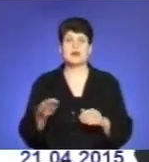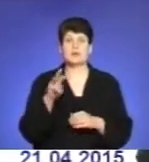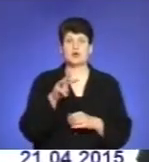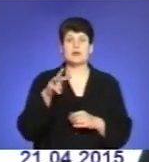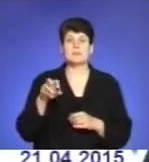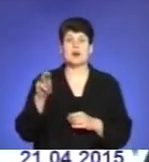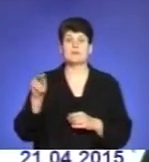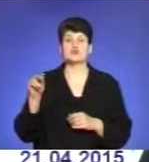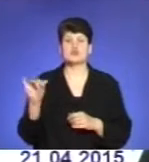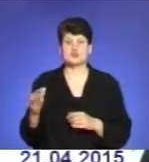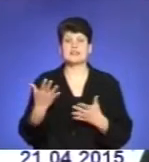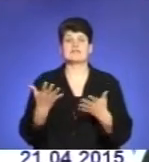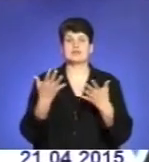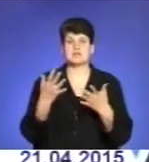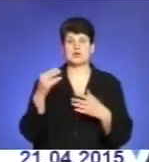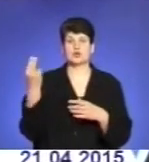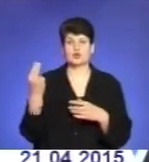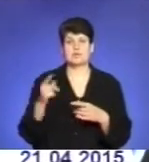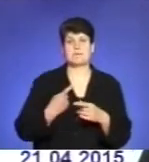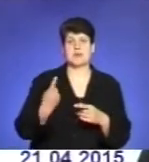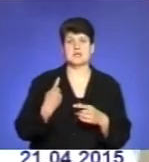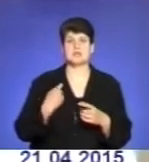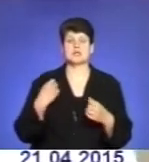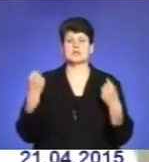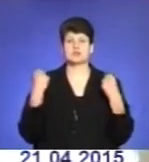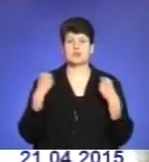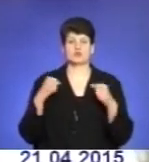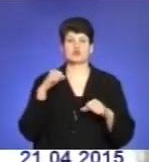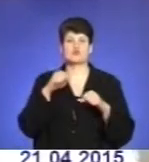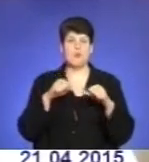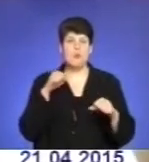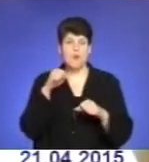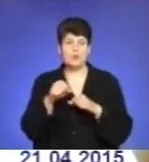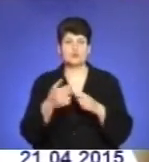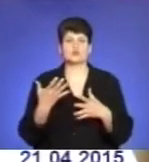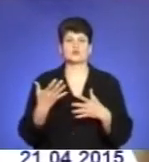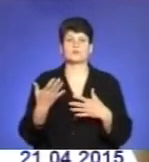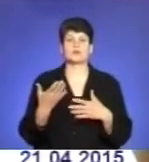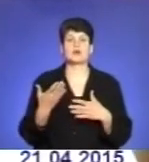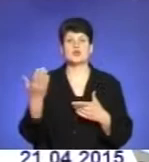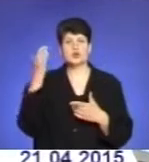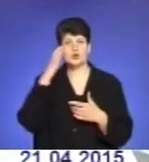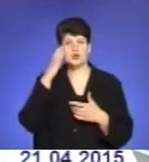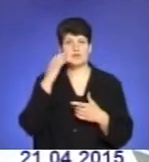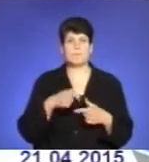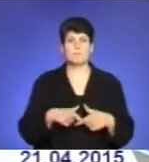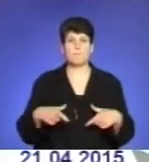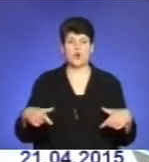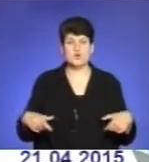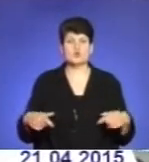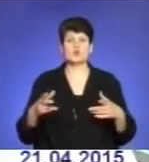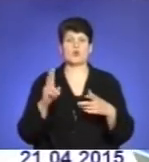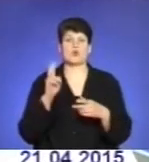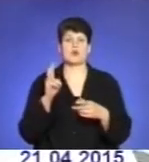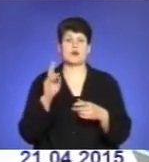лише визнаний художник, а й майстер спорту з боксу, прокупачних боїв, володар чорного поясу з контактного карате. У